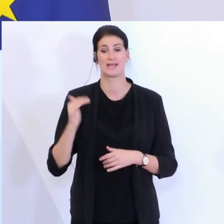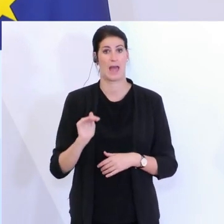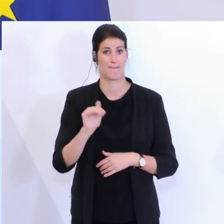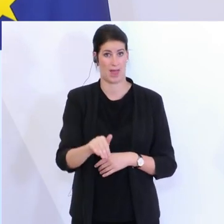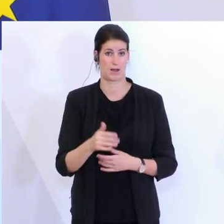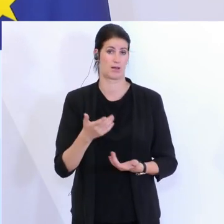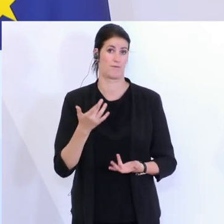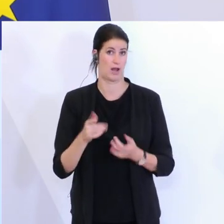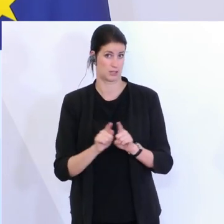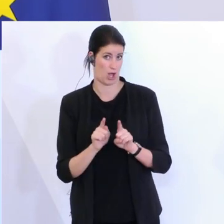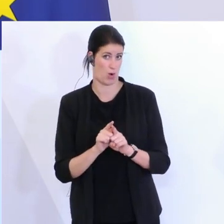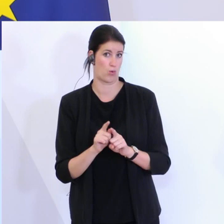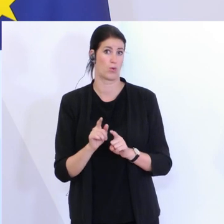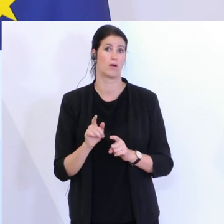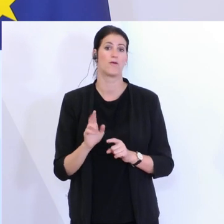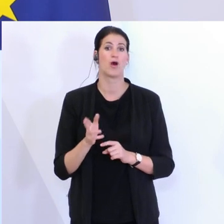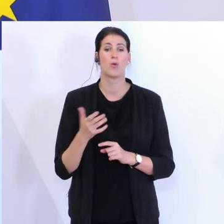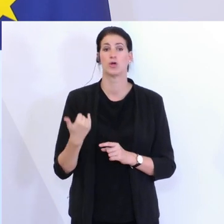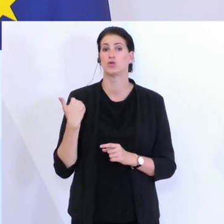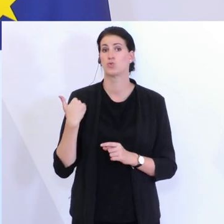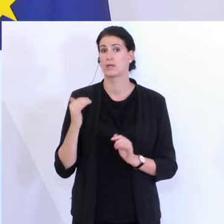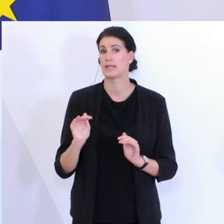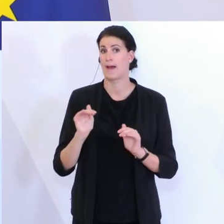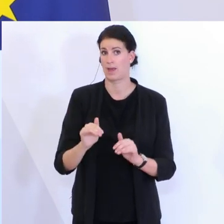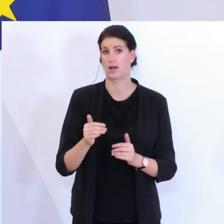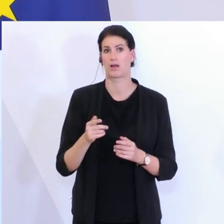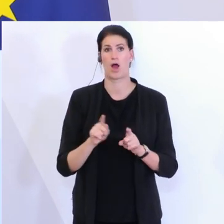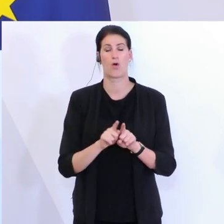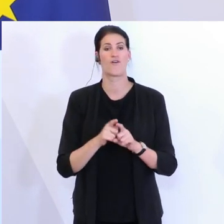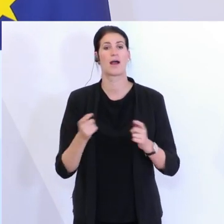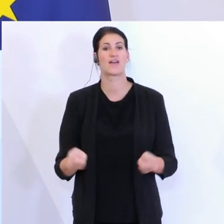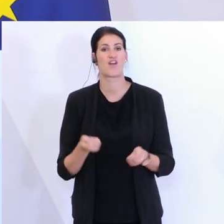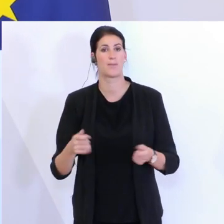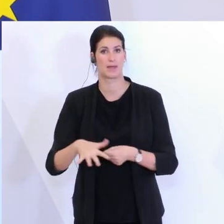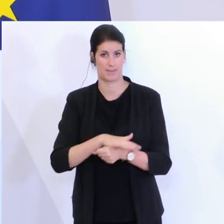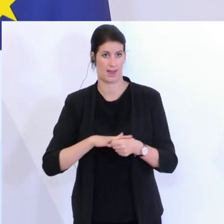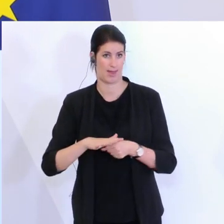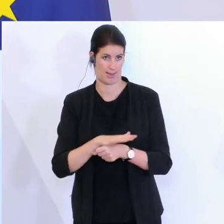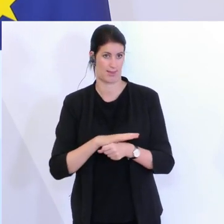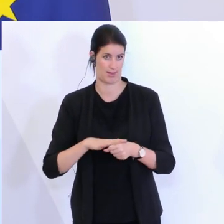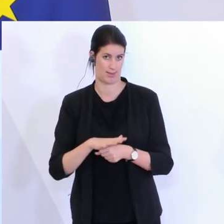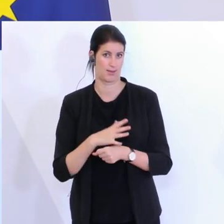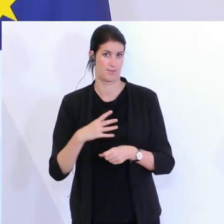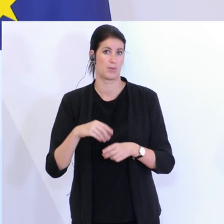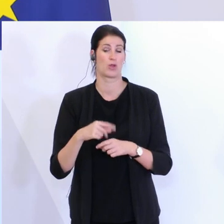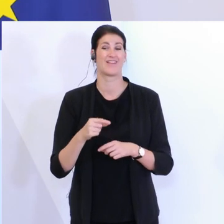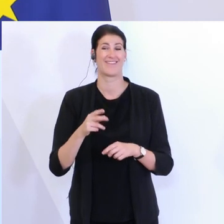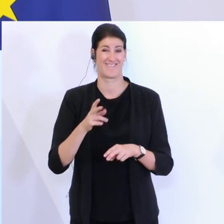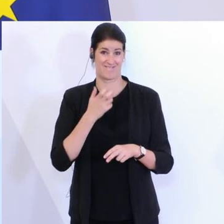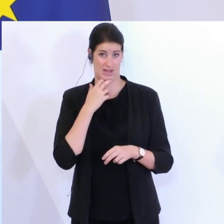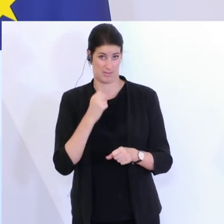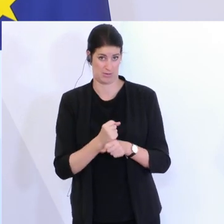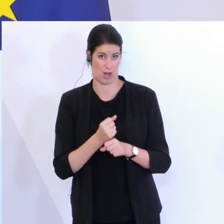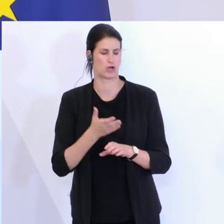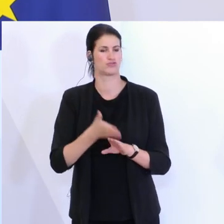muss dazu sagen, ein Teil der Jugendherberge sind ja im gewerblichen Bereich gewesen. Die waren schon, wenn sie mitmachen wollten, hatten die schon die Möglichkeit, da